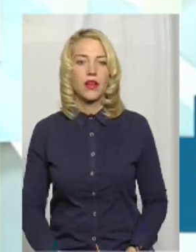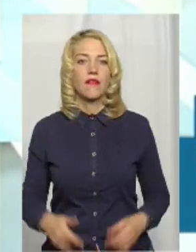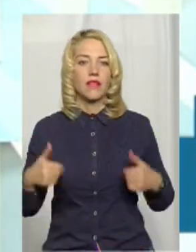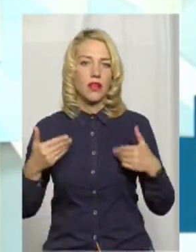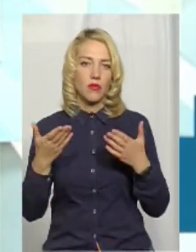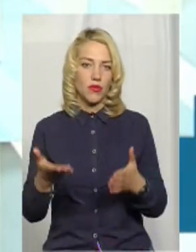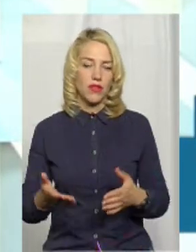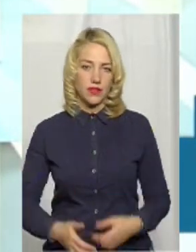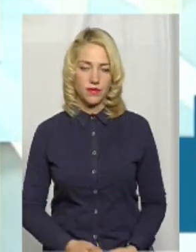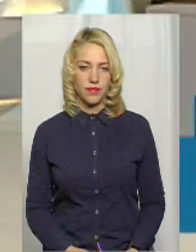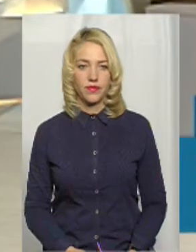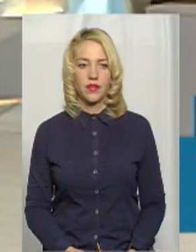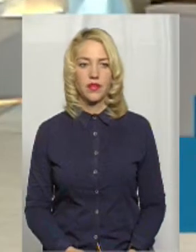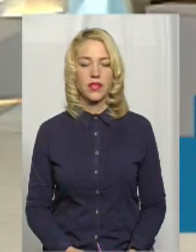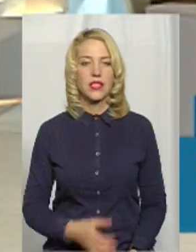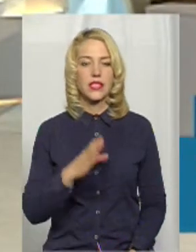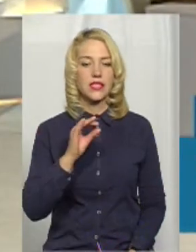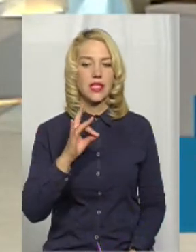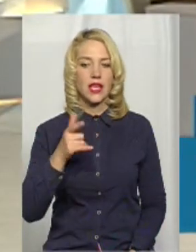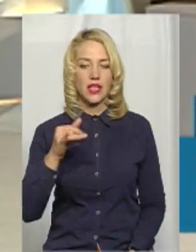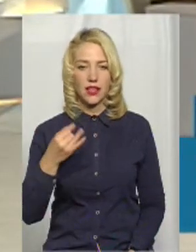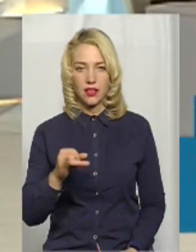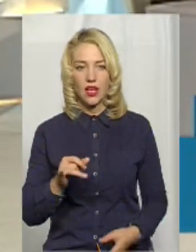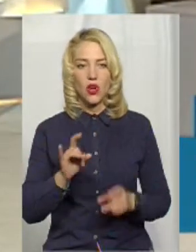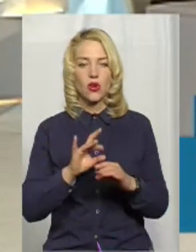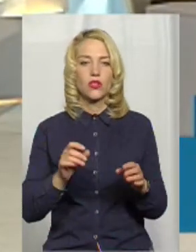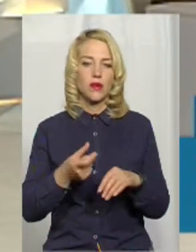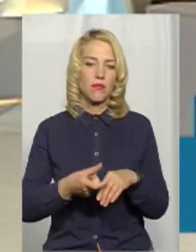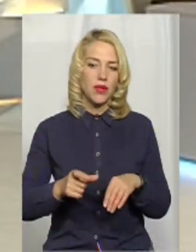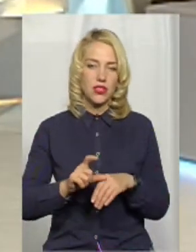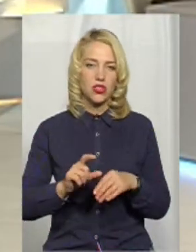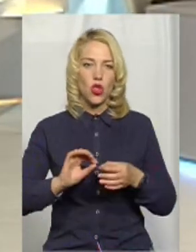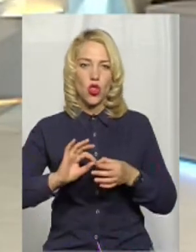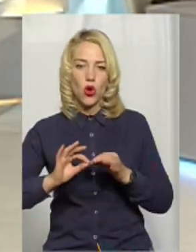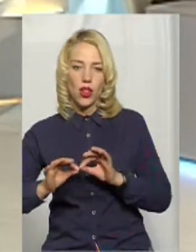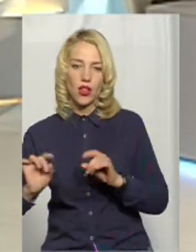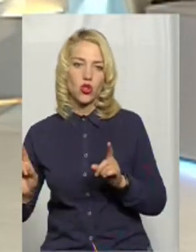Пане Сергію, розкажіть більш докладно, що там сталося?